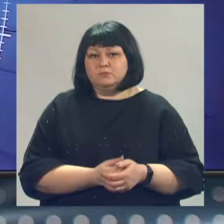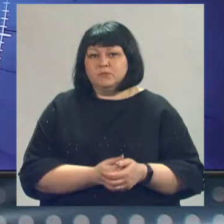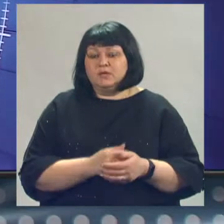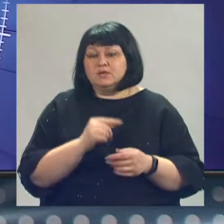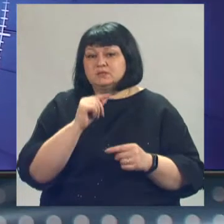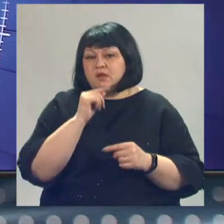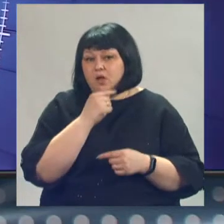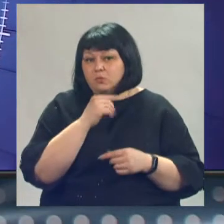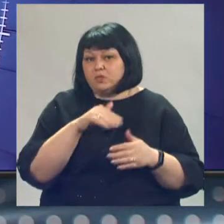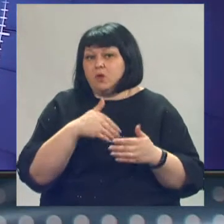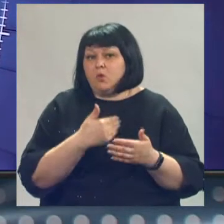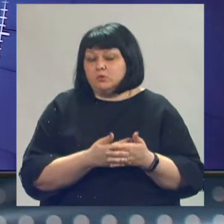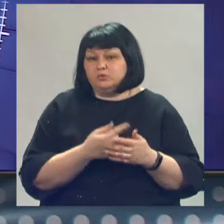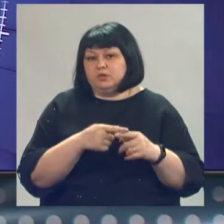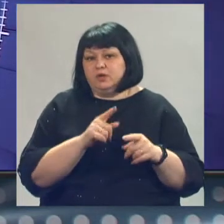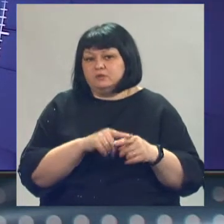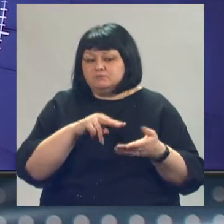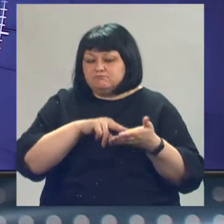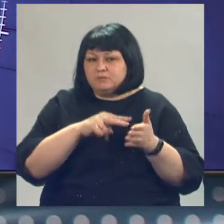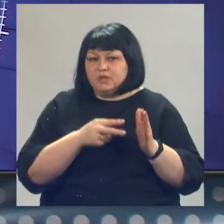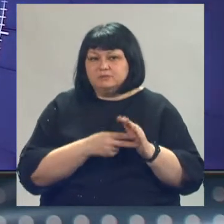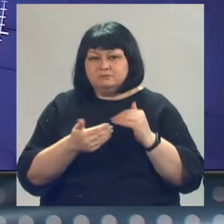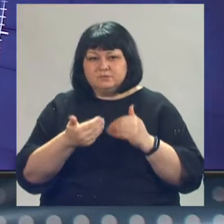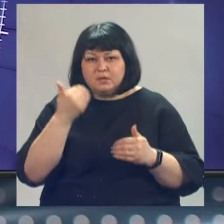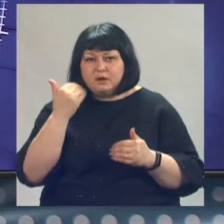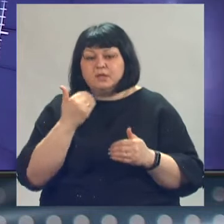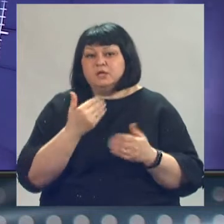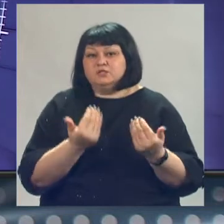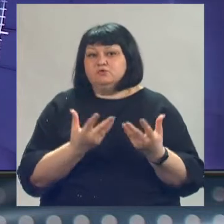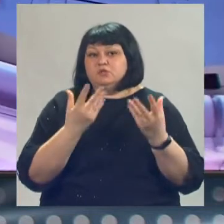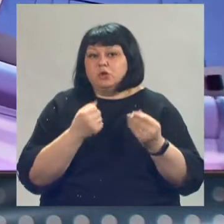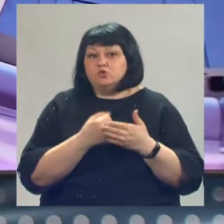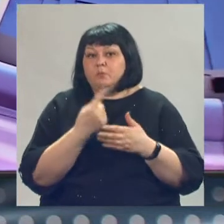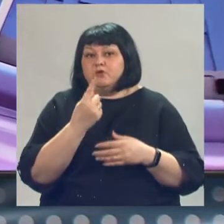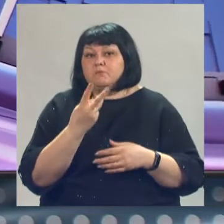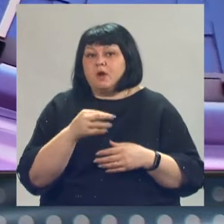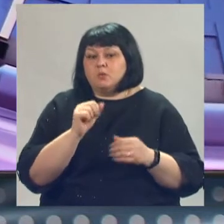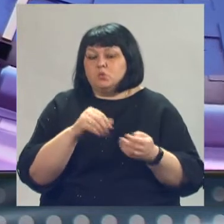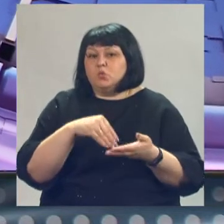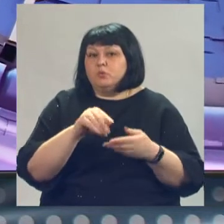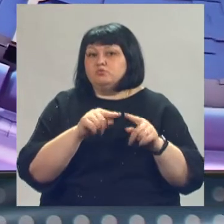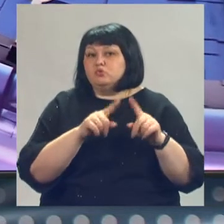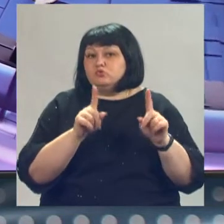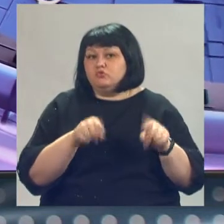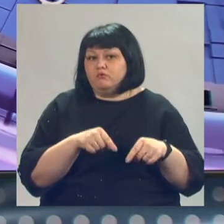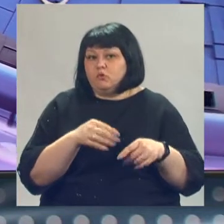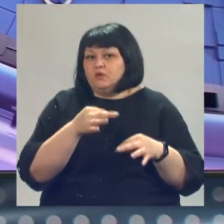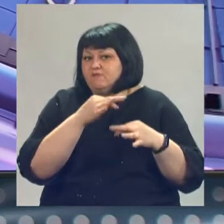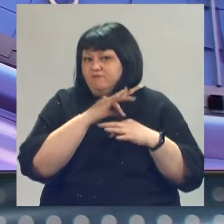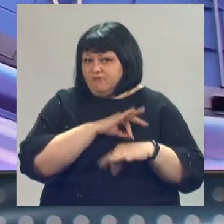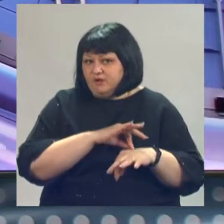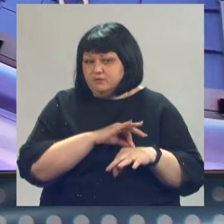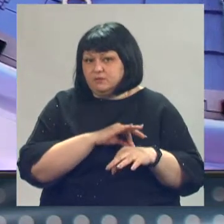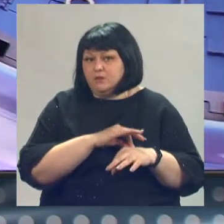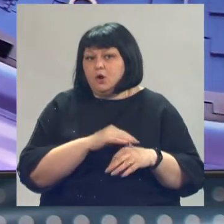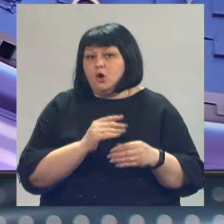Сэкономить на отпуске значит тщательно спланировать его заранее. С сегодняшнего дня до 1 мая можно купить путевку с максимальной выгодой.